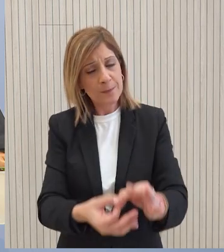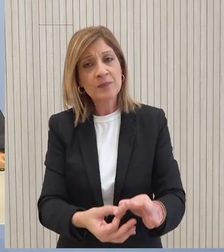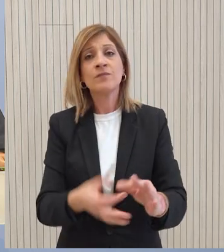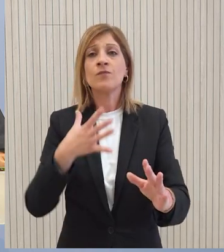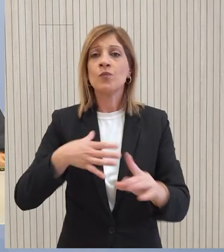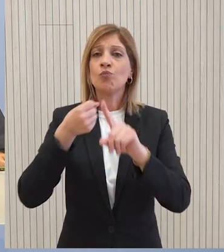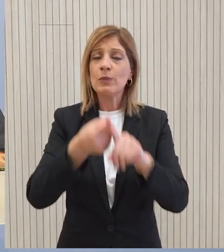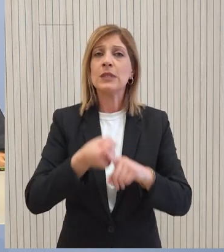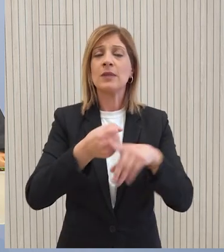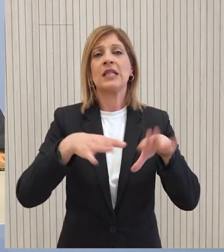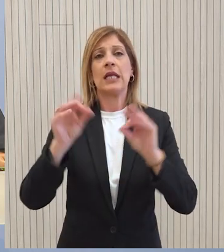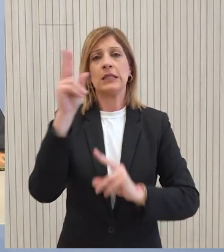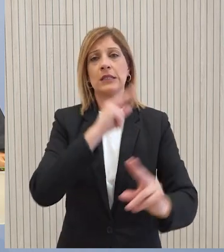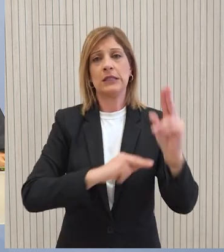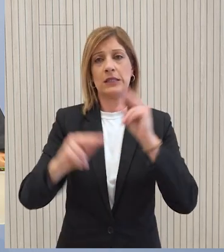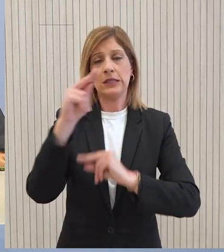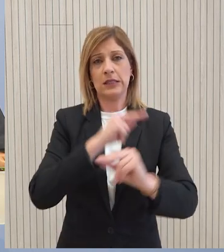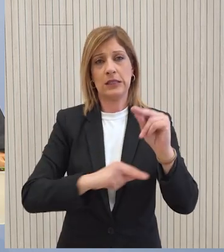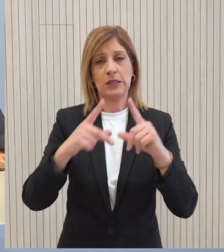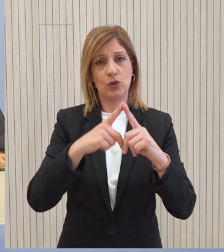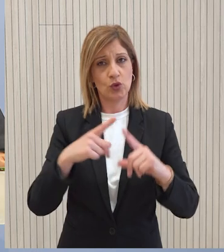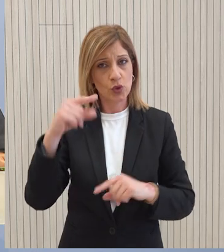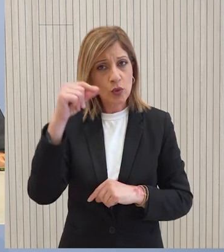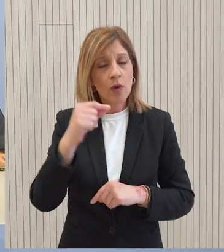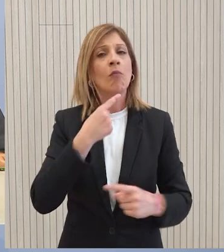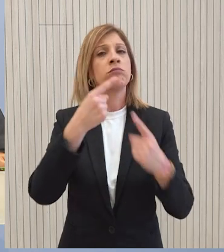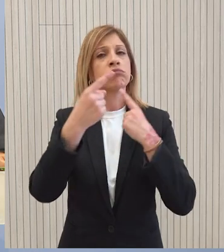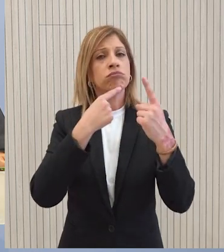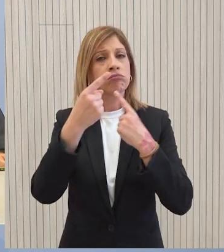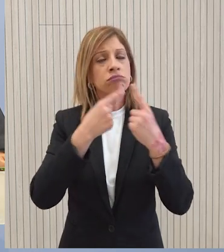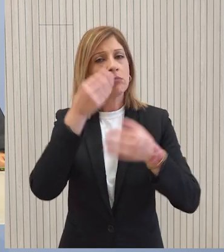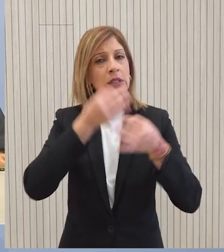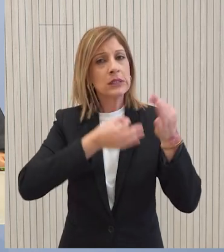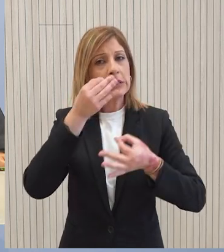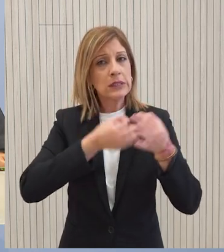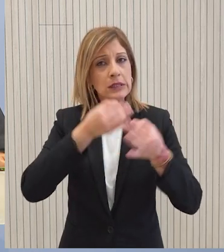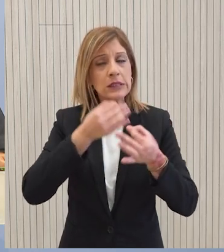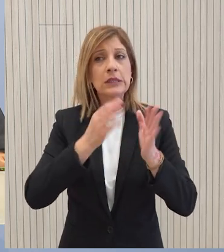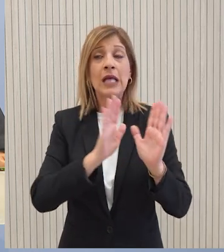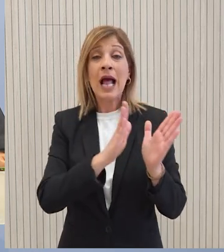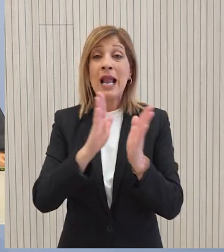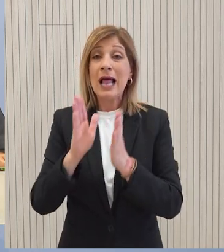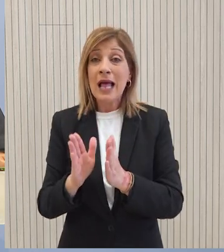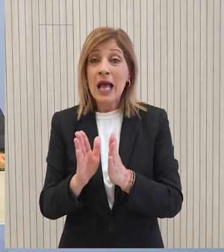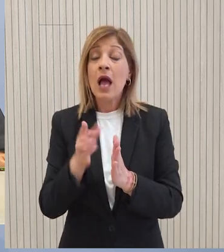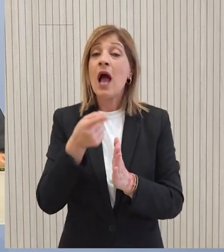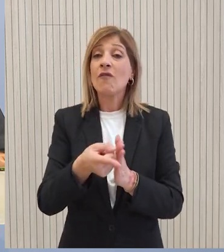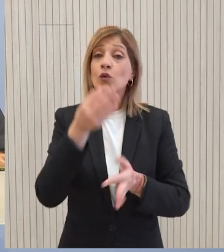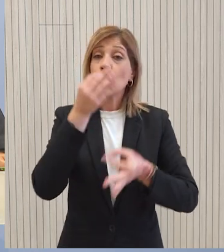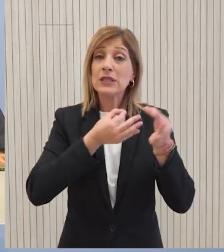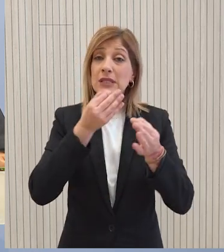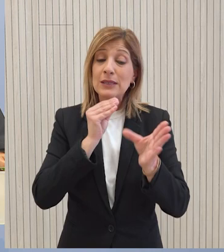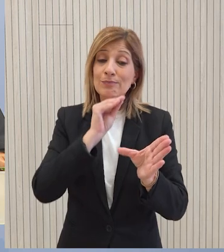διαπραγματεύσεων Έχετε πει ότι έχει συζητηθεί η διασύνδεση των ευρωτουρκικών μαζί με το Κυπριακό δεν έχει συζητηθεί έχει ενταχθεί στα